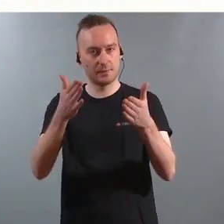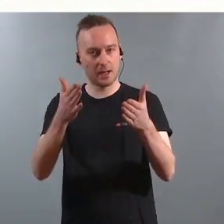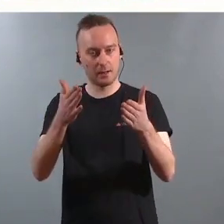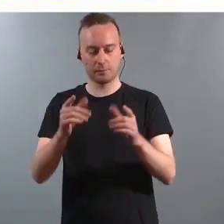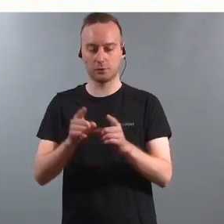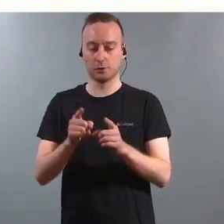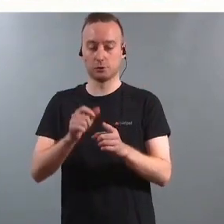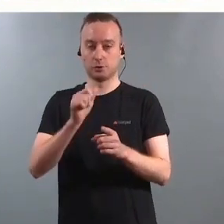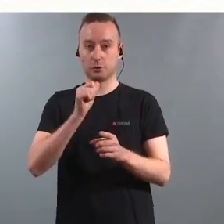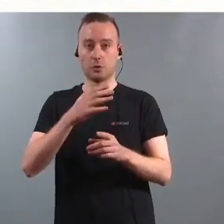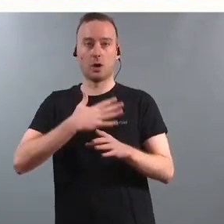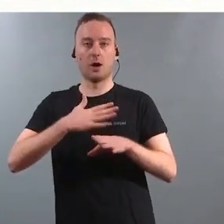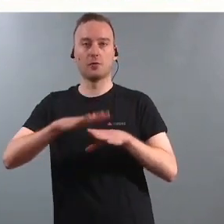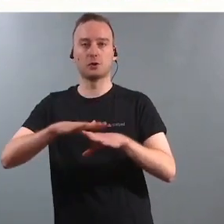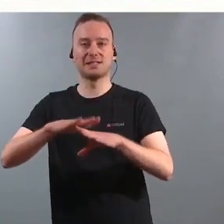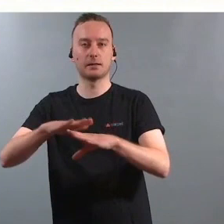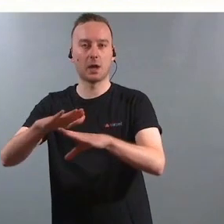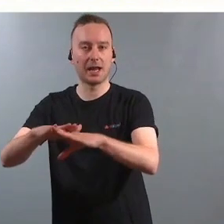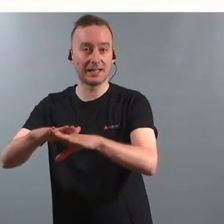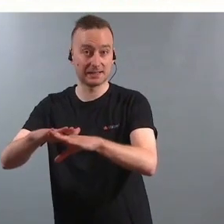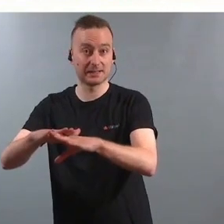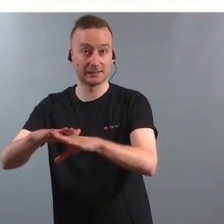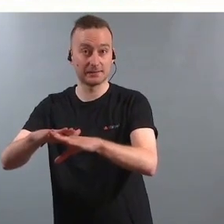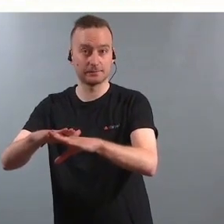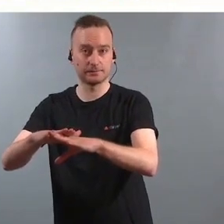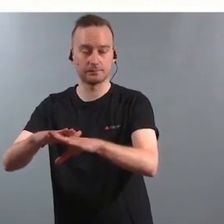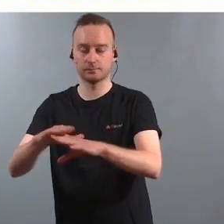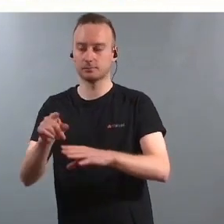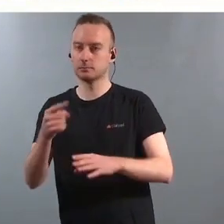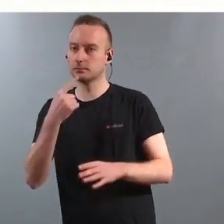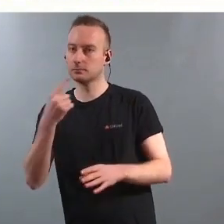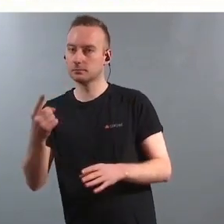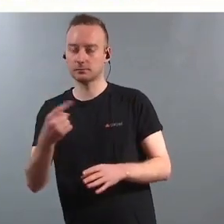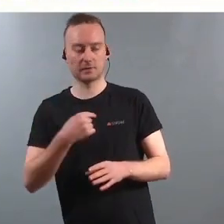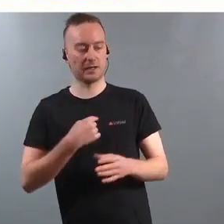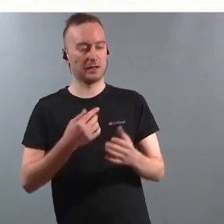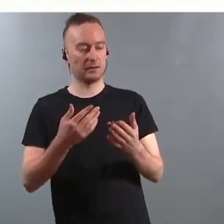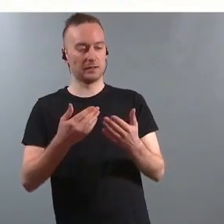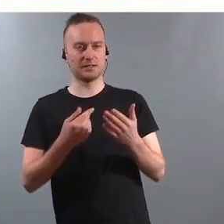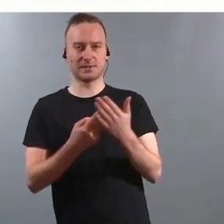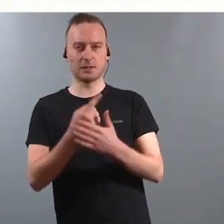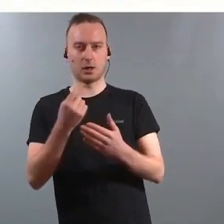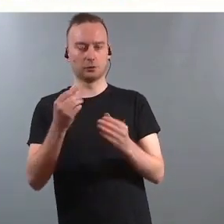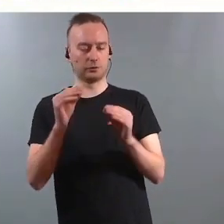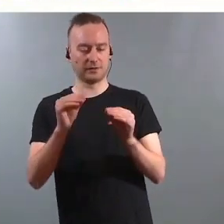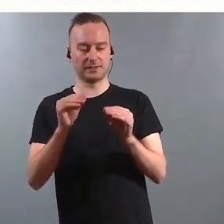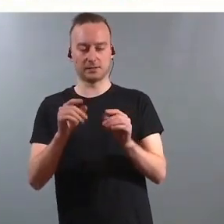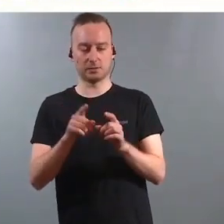forutsigbarhet. Hun hadde da en uttale som at hun fikk spesialundervisning rett i ansiktet.